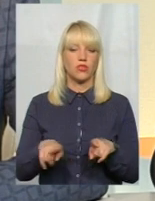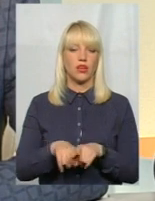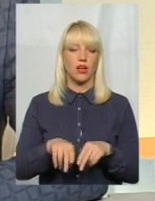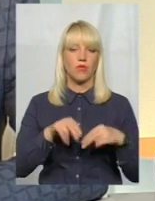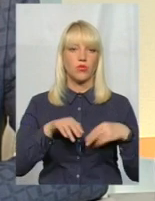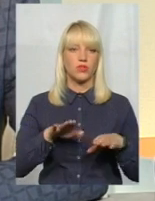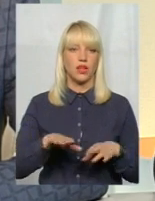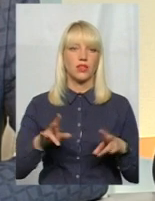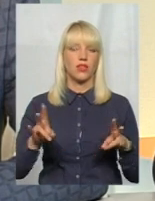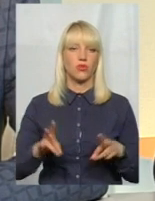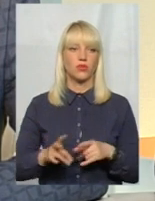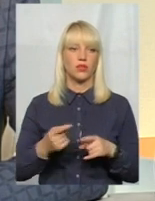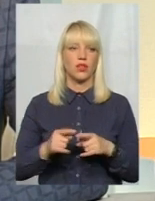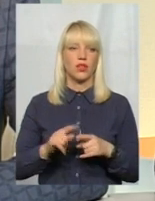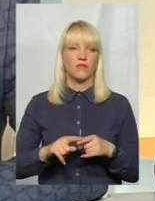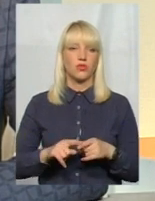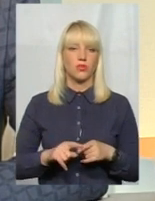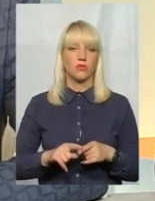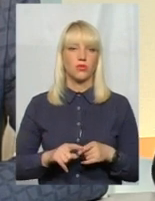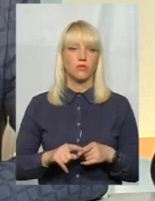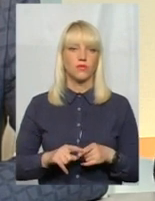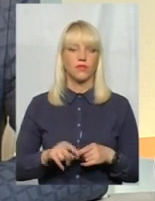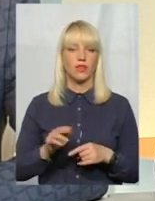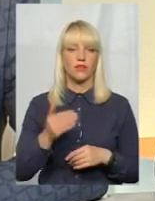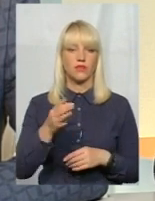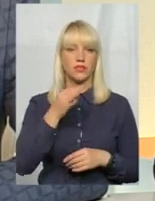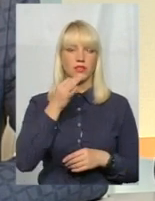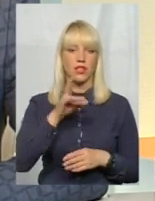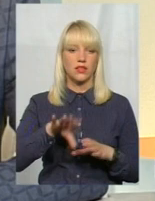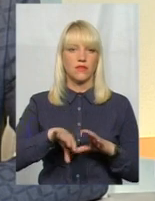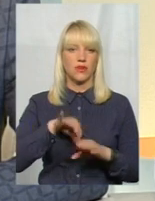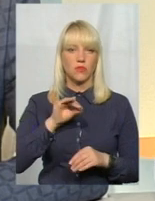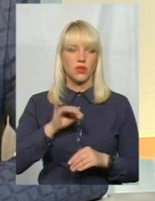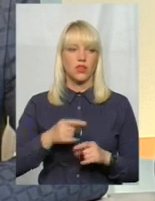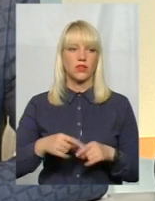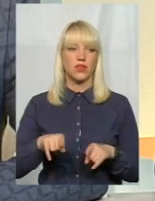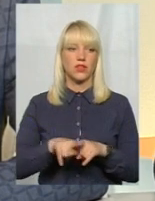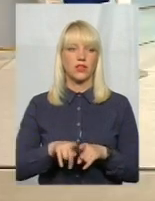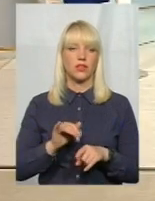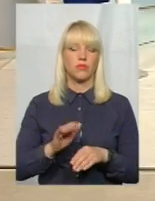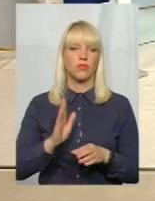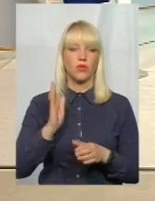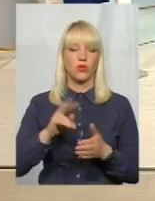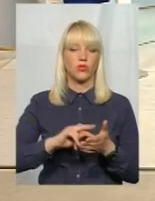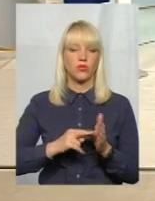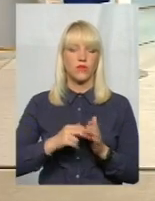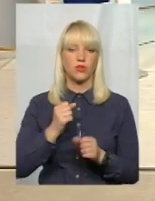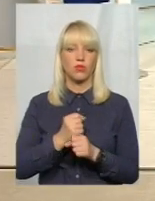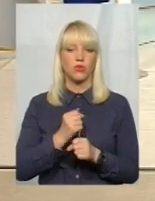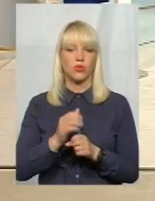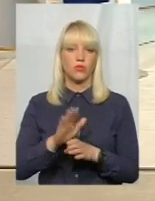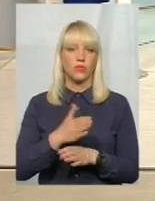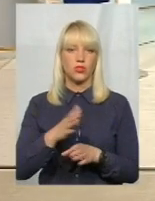'язку з тим, хоча б, щоб, і ще в цьому, в тому, як ви сказали, на виборах координути, то ще так і координути роботу між виборами.